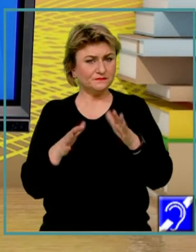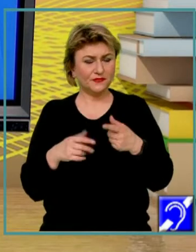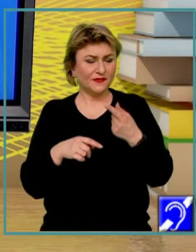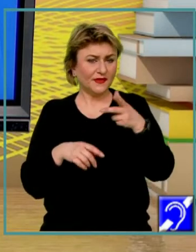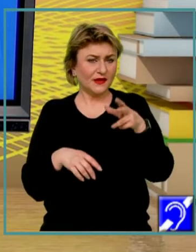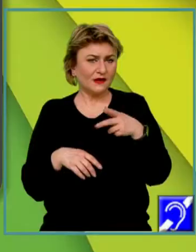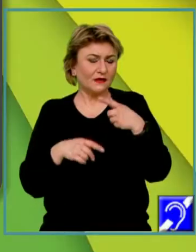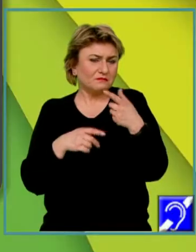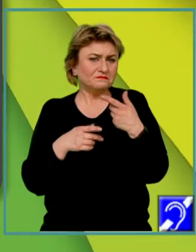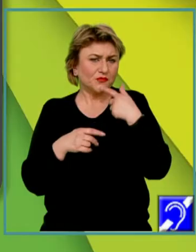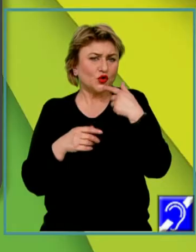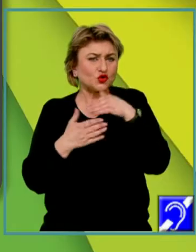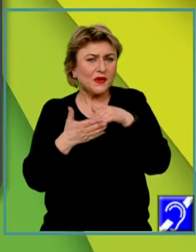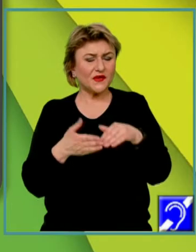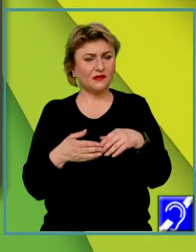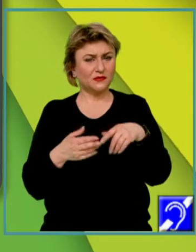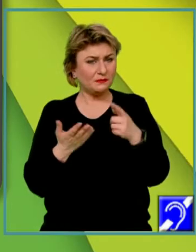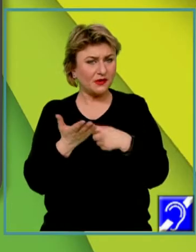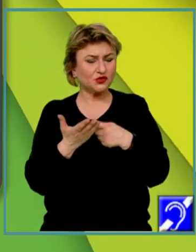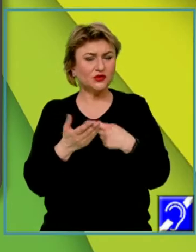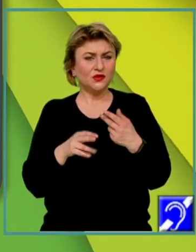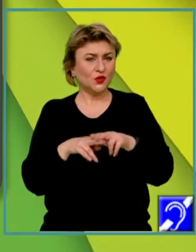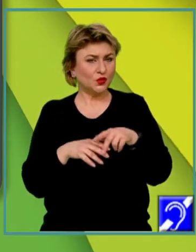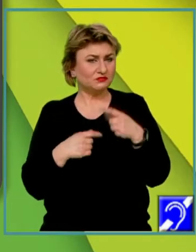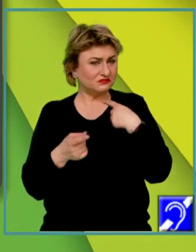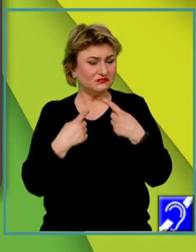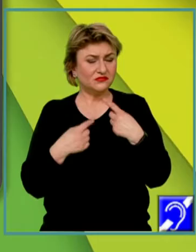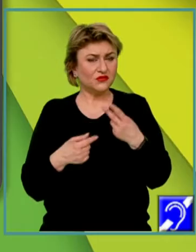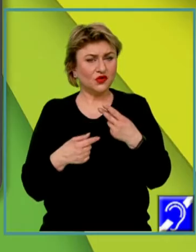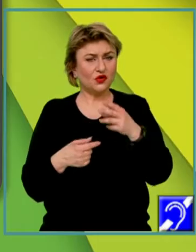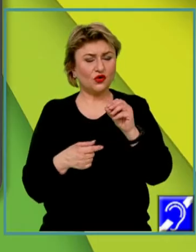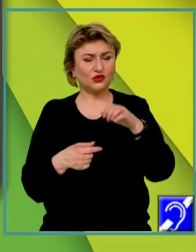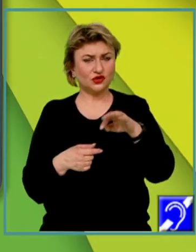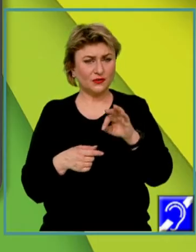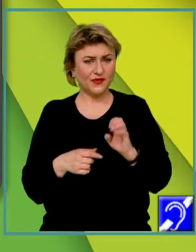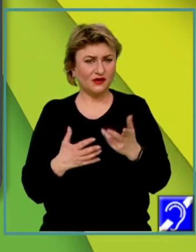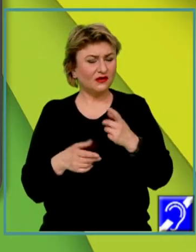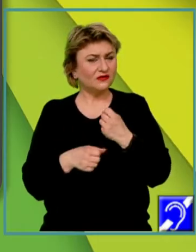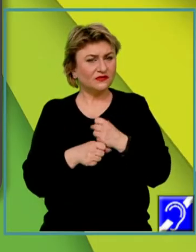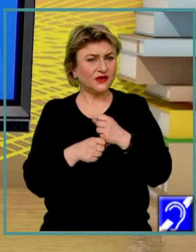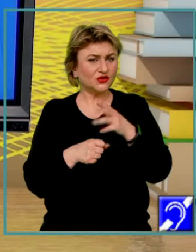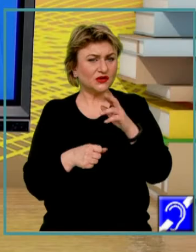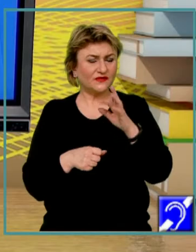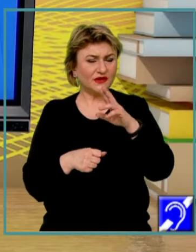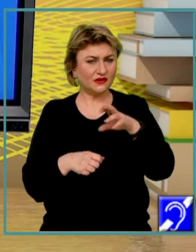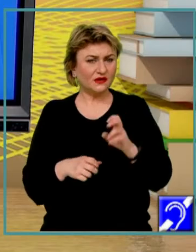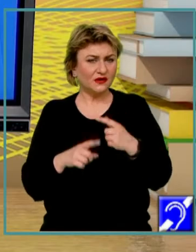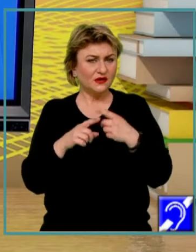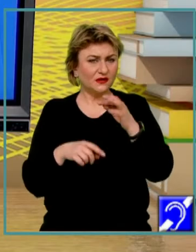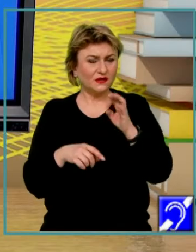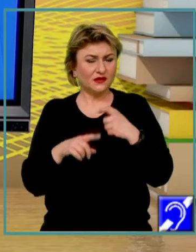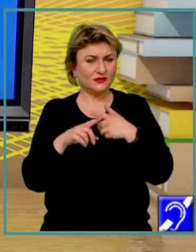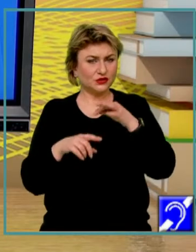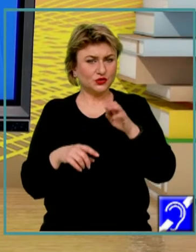jumătate de pagină modul specific în care interacționează două concepte sociologice la care face referire textul. Să identificăm